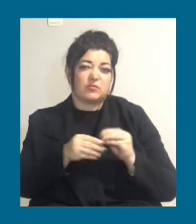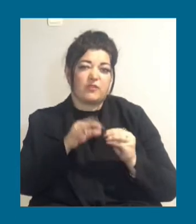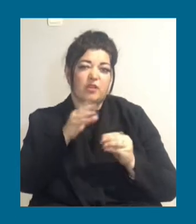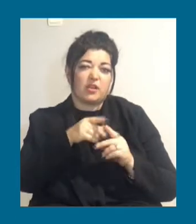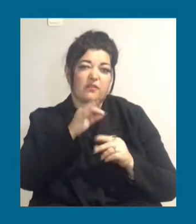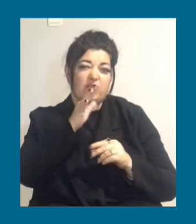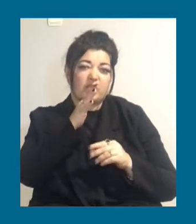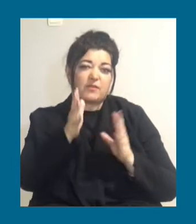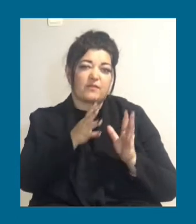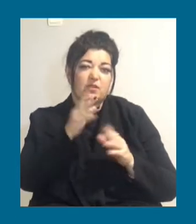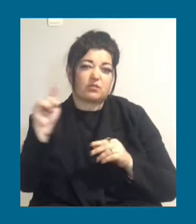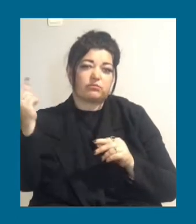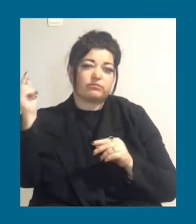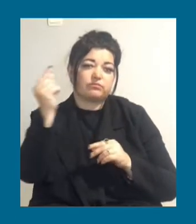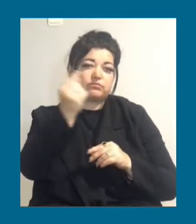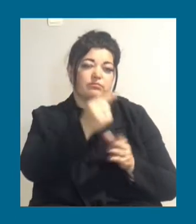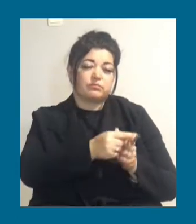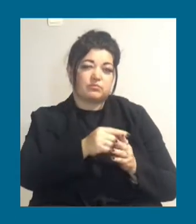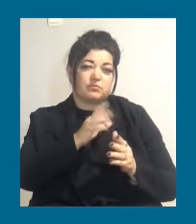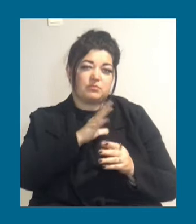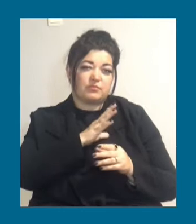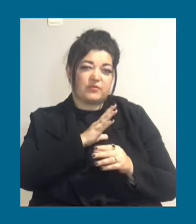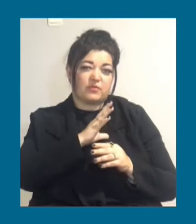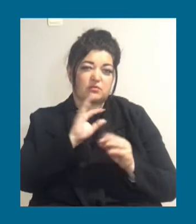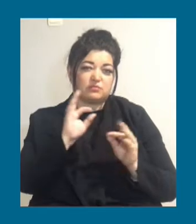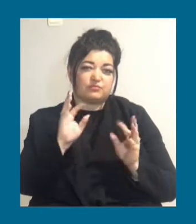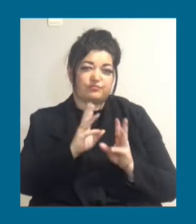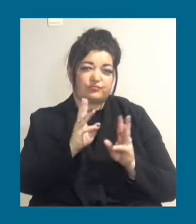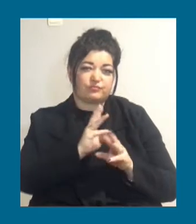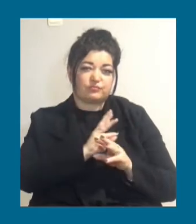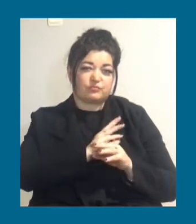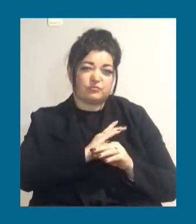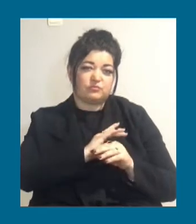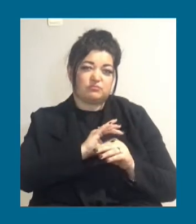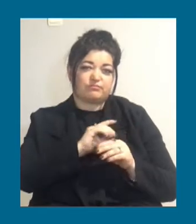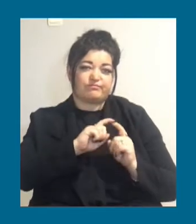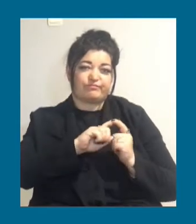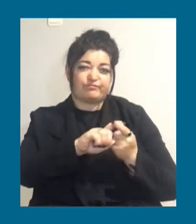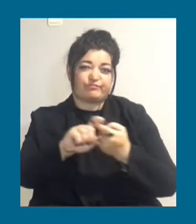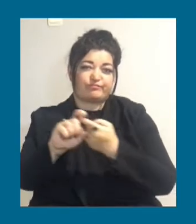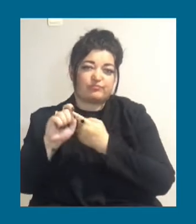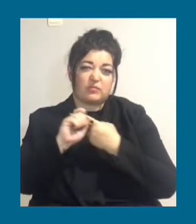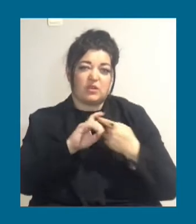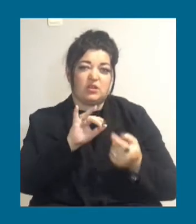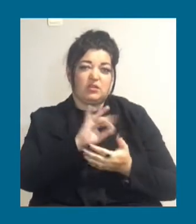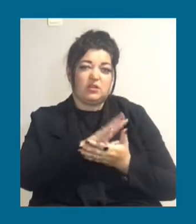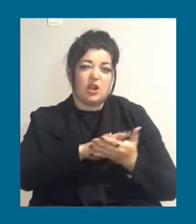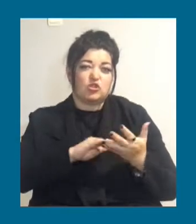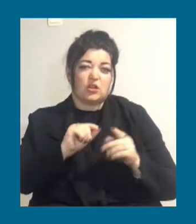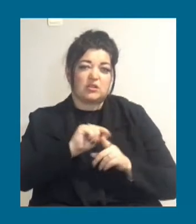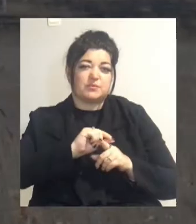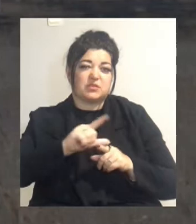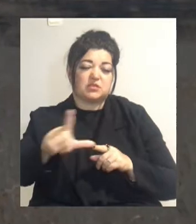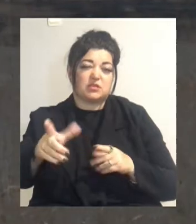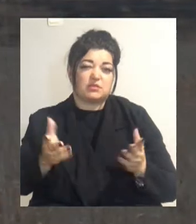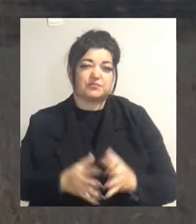подхватывается, перекидывается за пределы огородов, которые примикают к плавневой системе и дальше распространяются по плавневой системе.